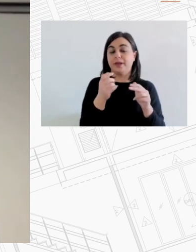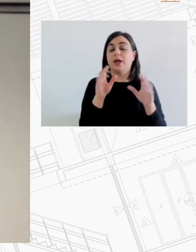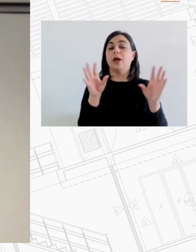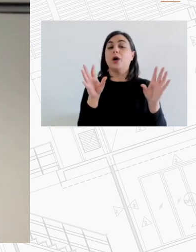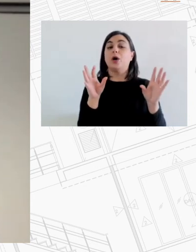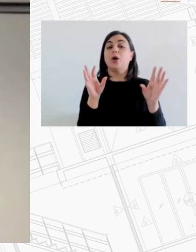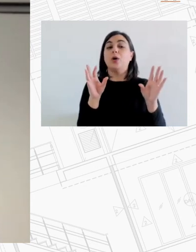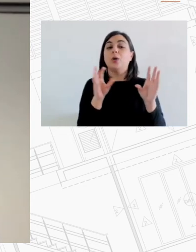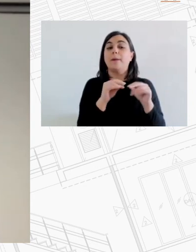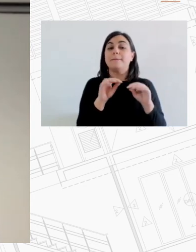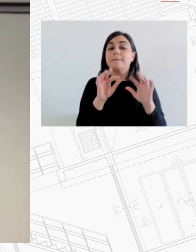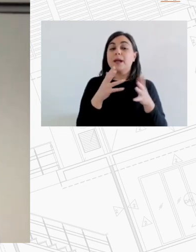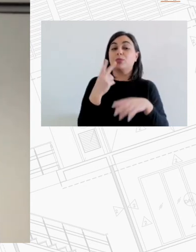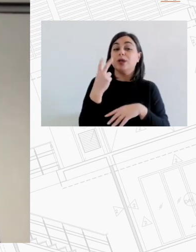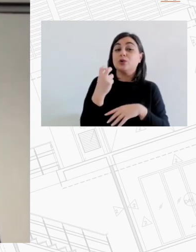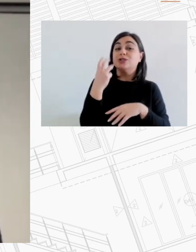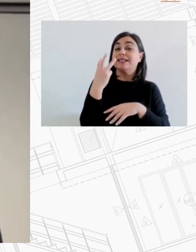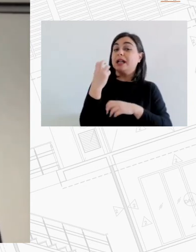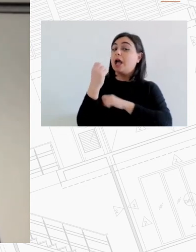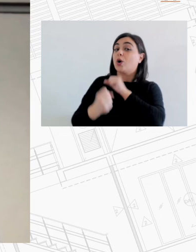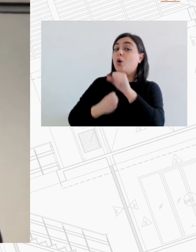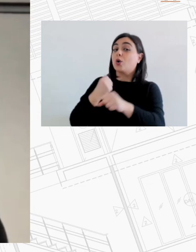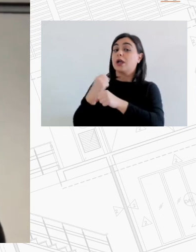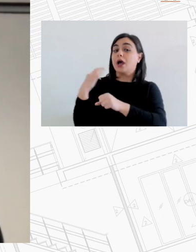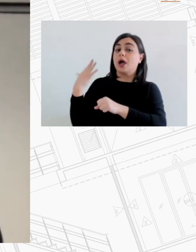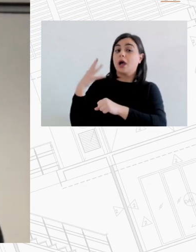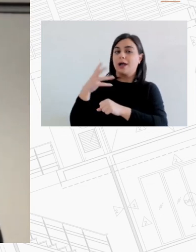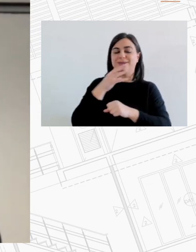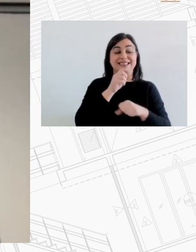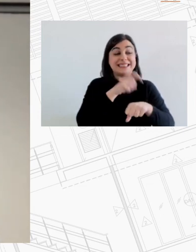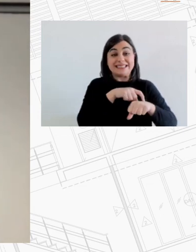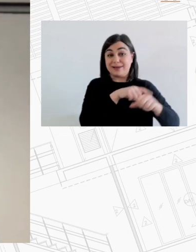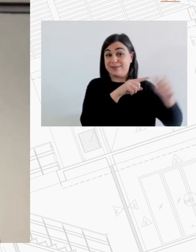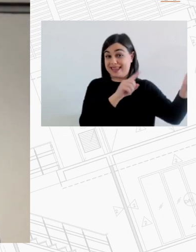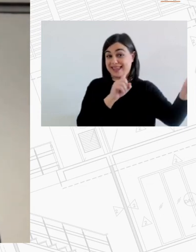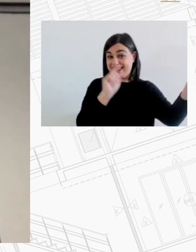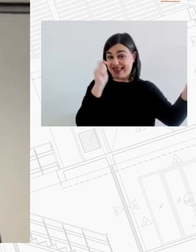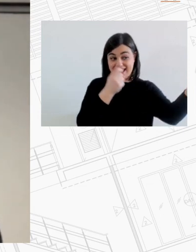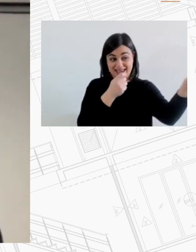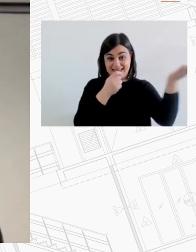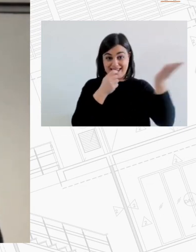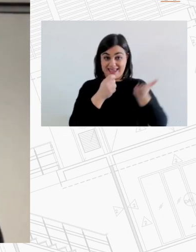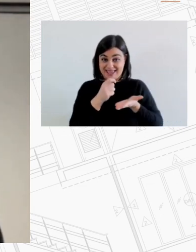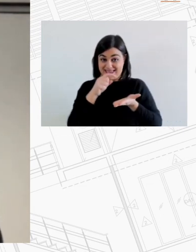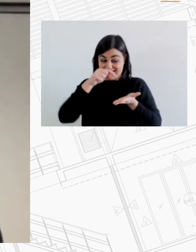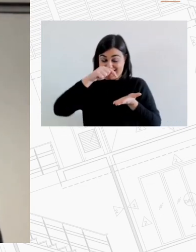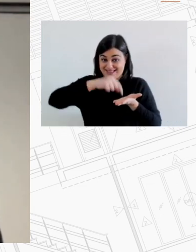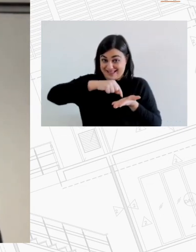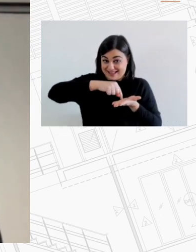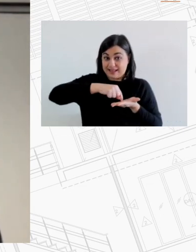εδώ και περίπου 20-30 χρόνια από αυτή τη στιγμή να το πούμε έτσι τη στιγμή που πήραμε τα δεδομένα ένα περισστάτικο καιρό λίγο νωρίτερα ήταν